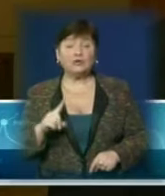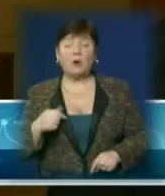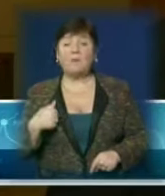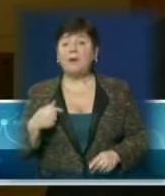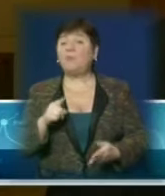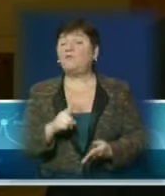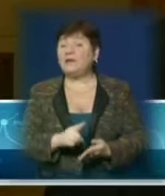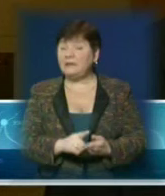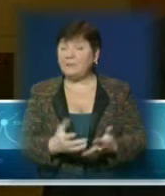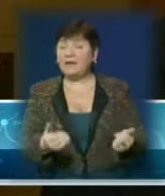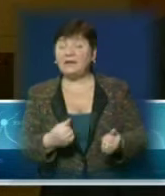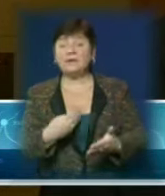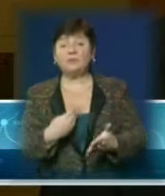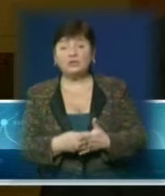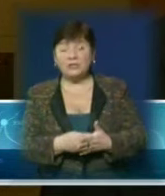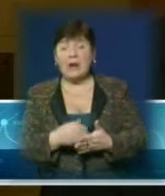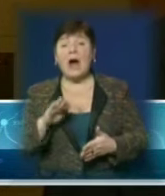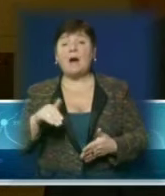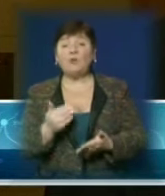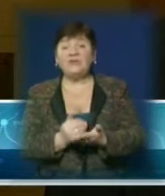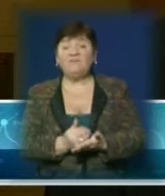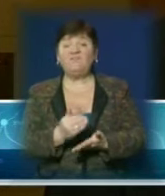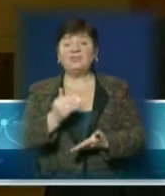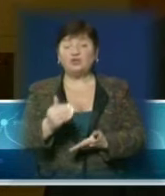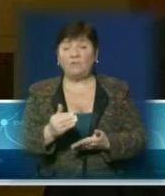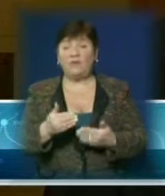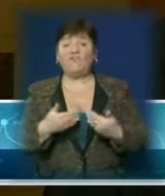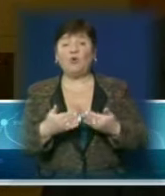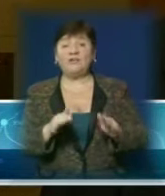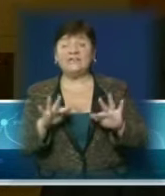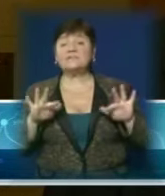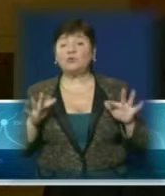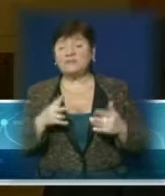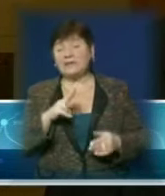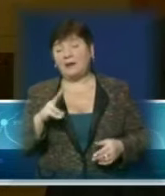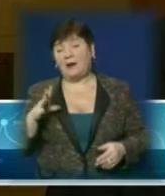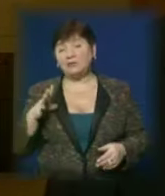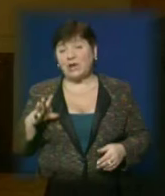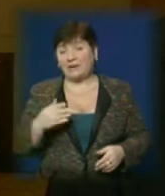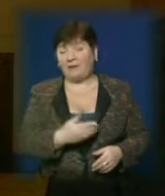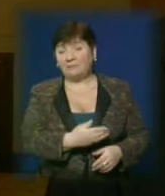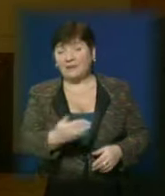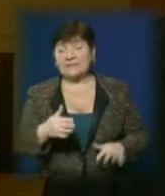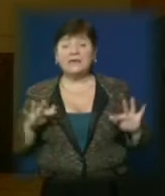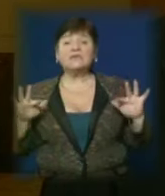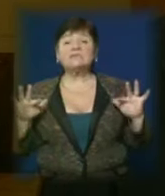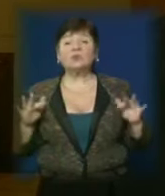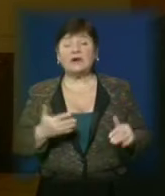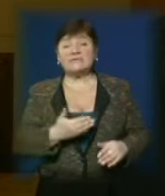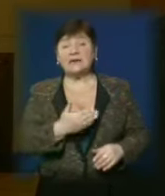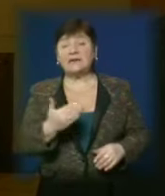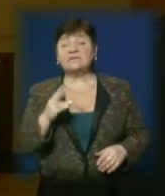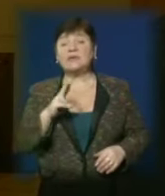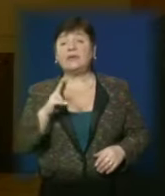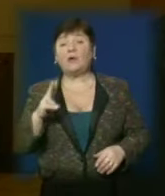прийняти бюджет, а потім від нього відштовхуватись, як виходити з ситуації, яка нас чекає. Адже ситуація, яку